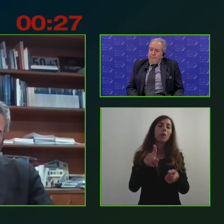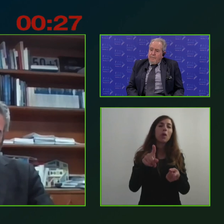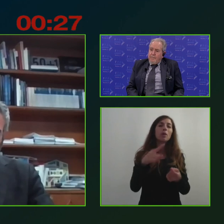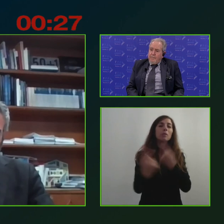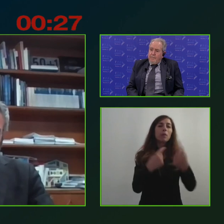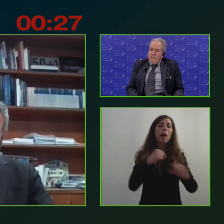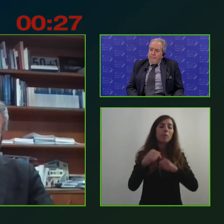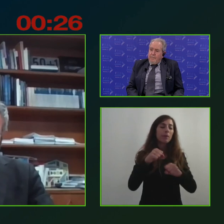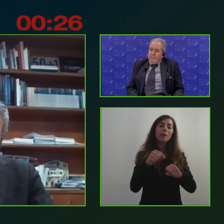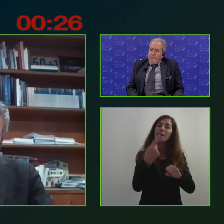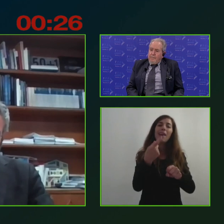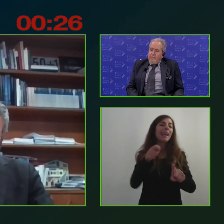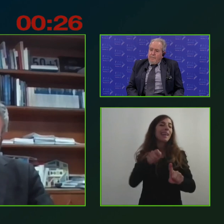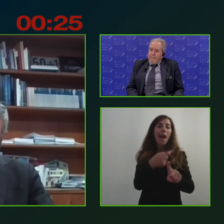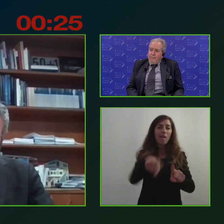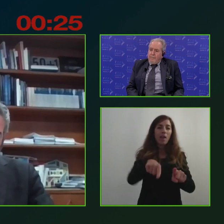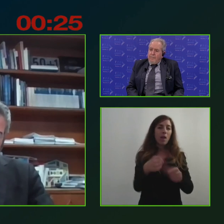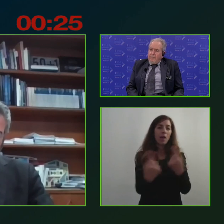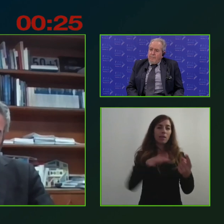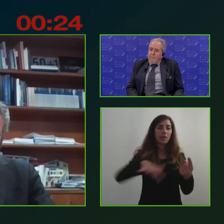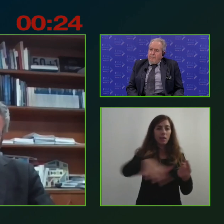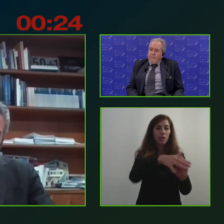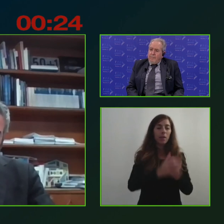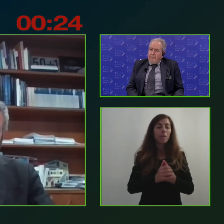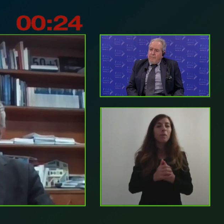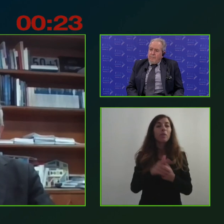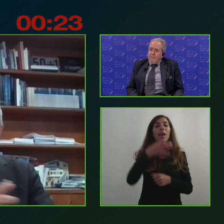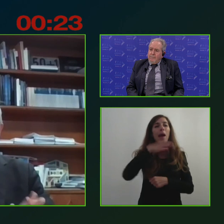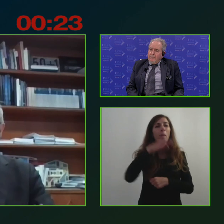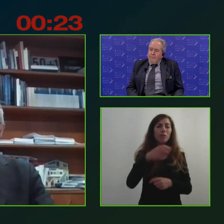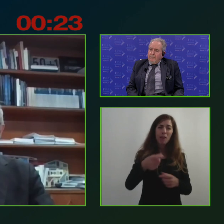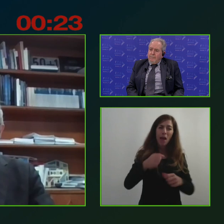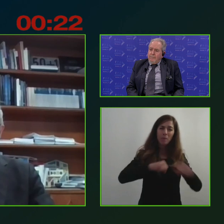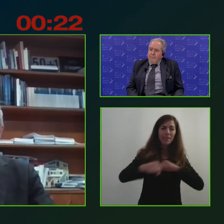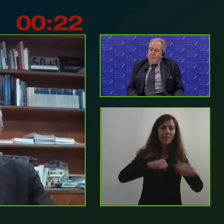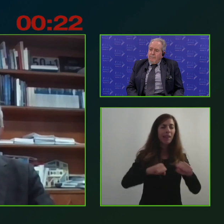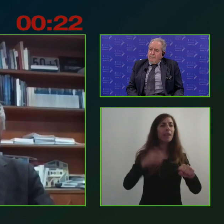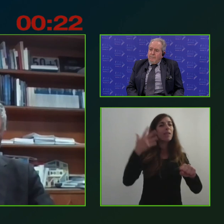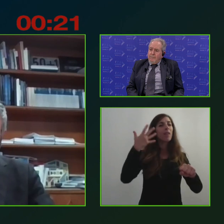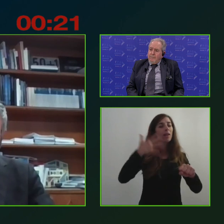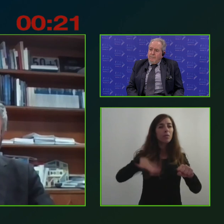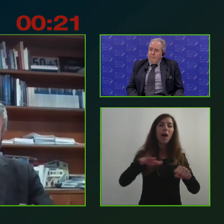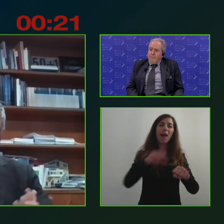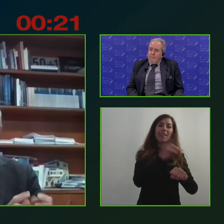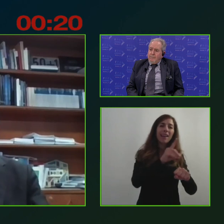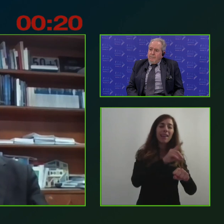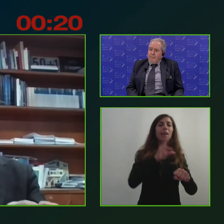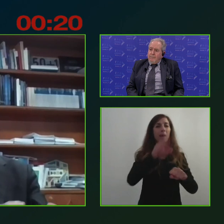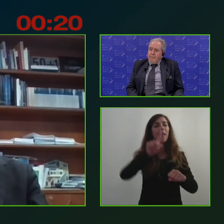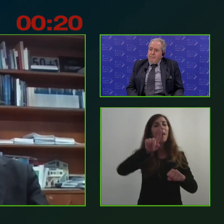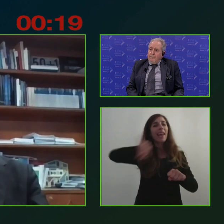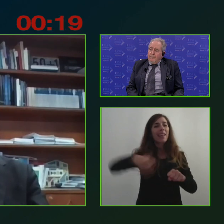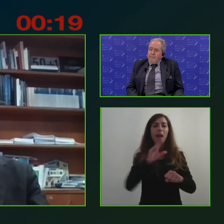questo fattore la capacità amministrativa di cui hanno parlato sia Adelina che Gianni è uno dei